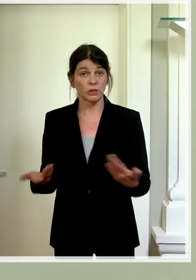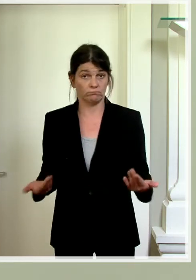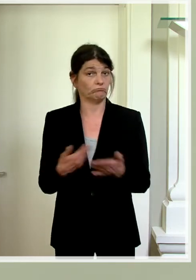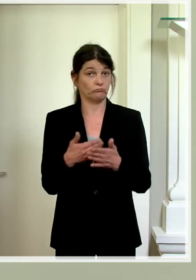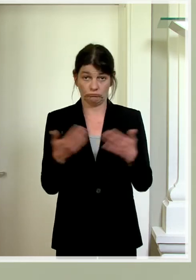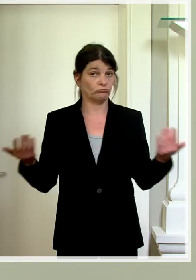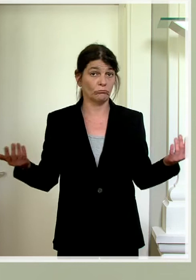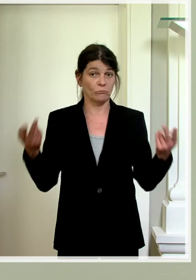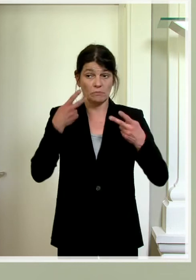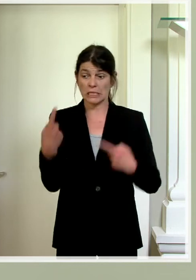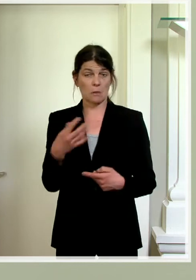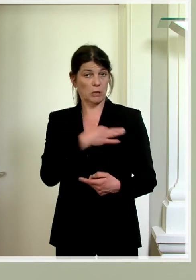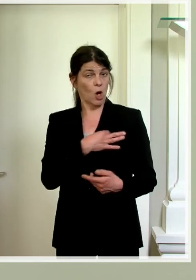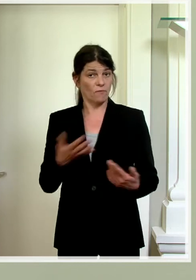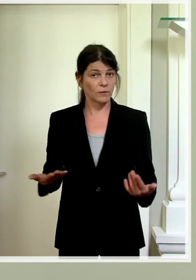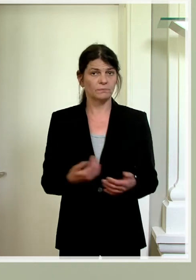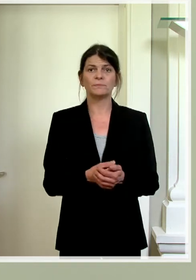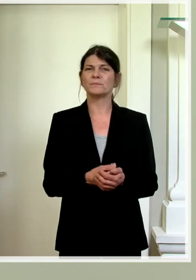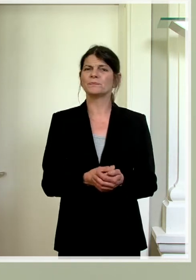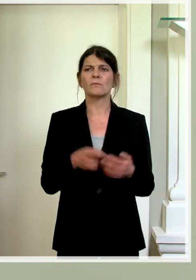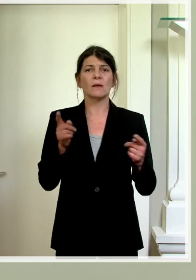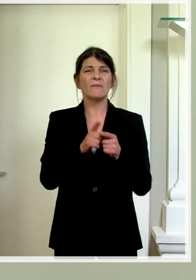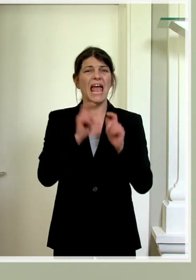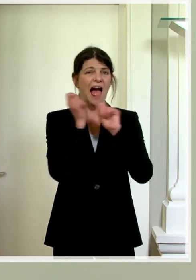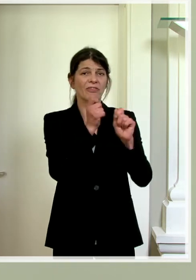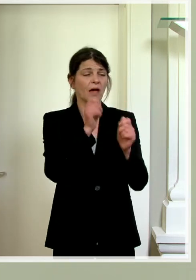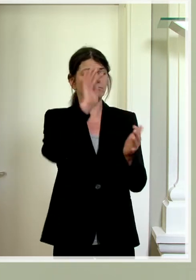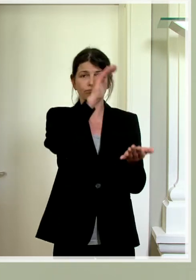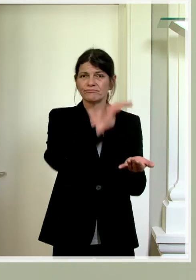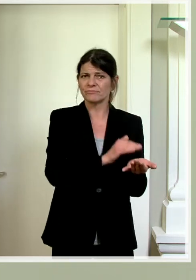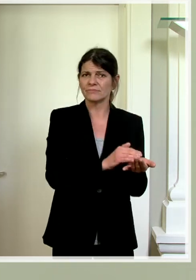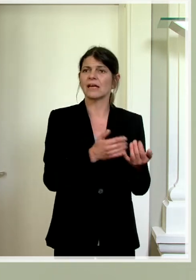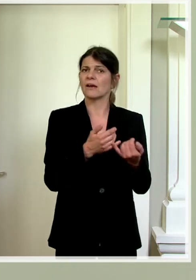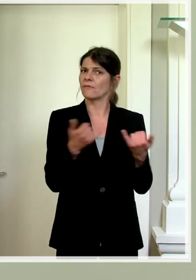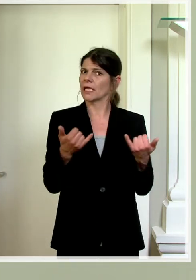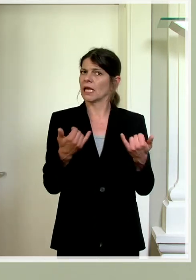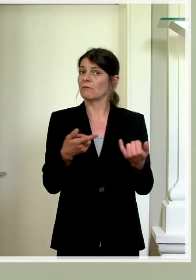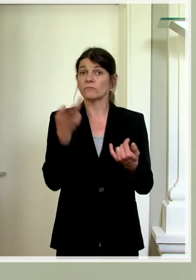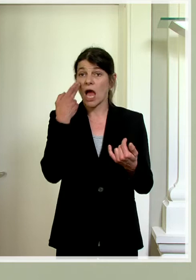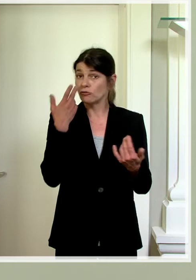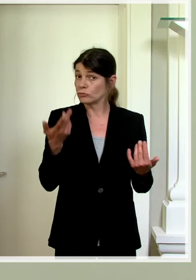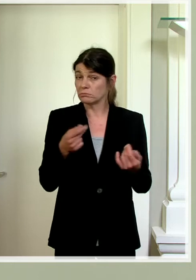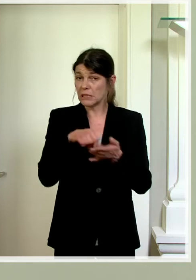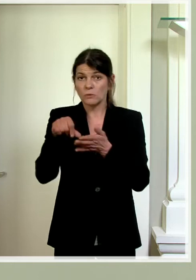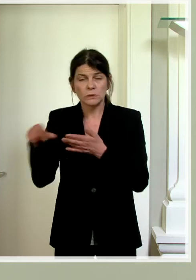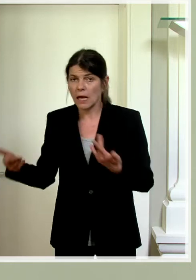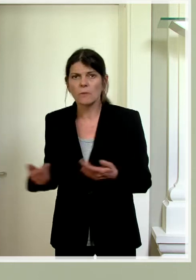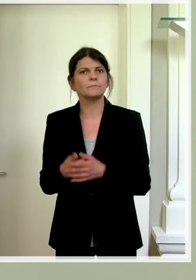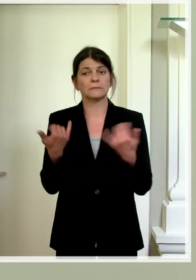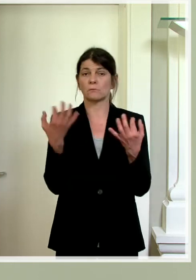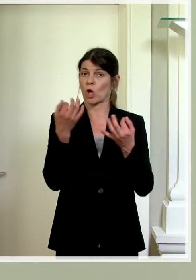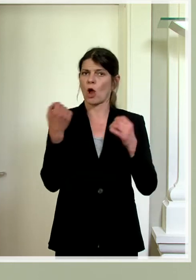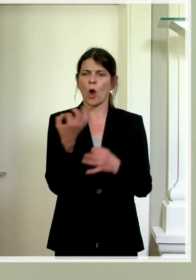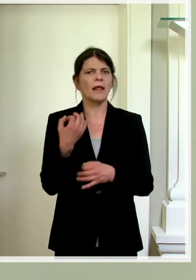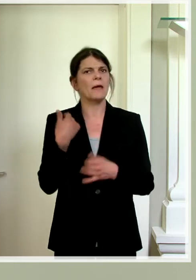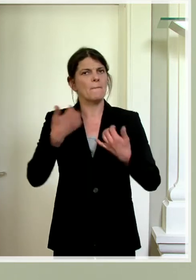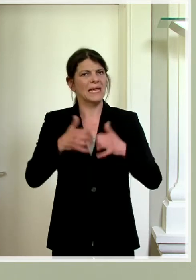sind betroffen. Zum Thema der Abarbeitung oder auch zum Stand, wie es da steht. Wir haben gerade heute einen